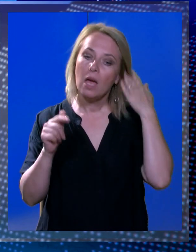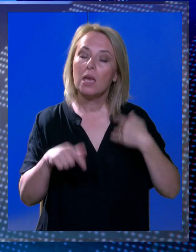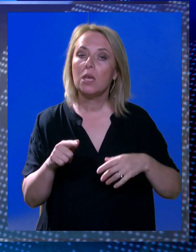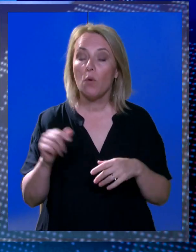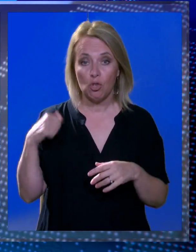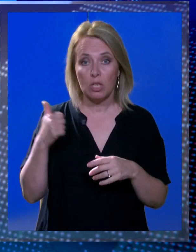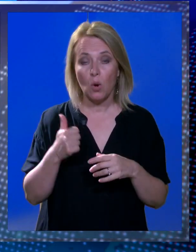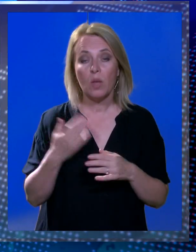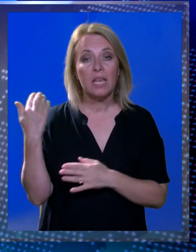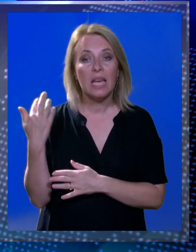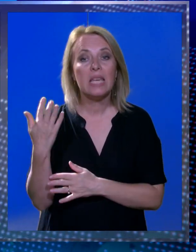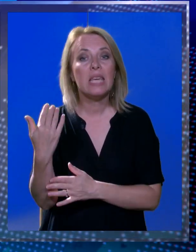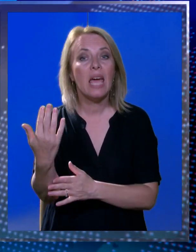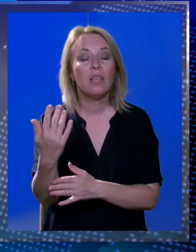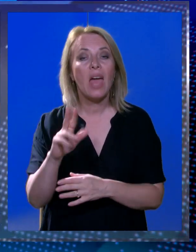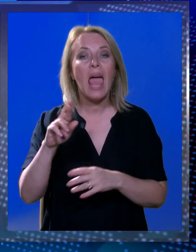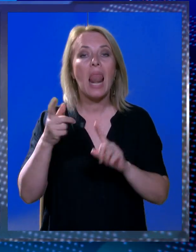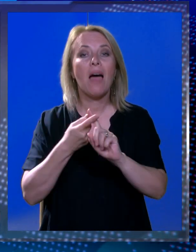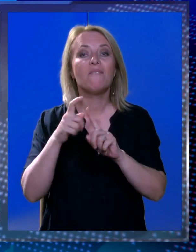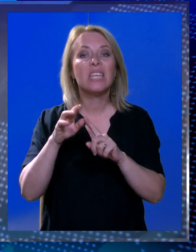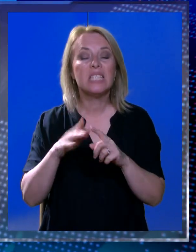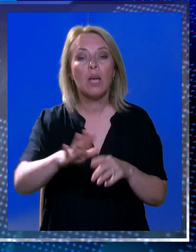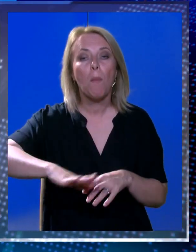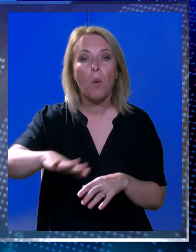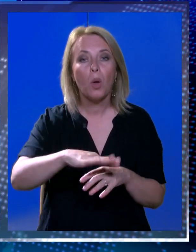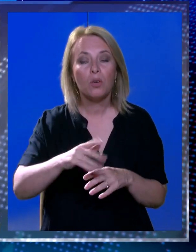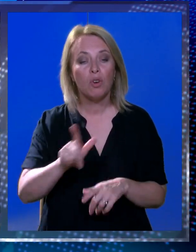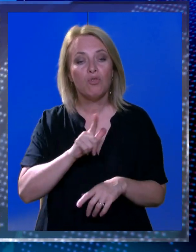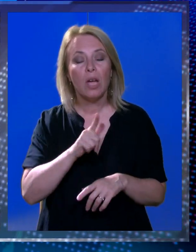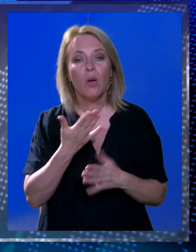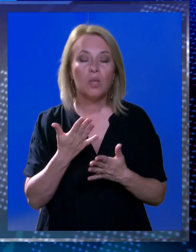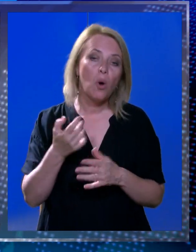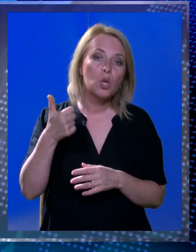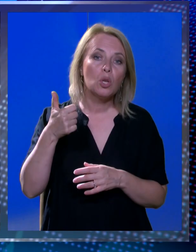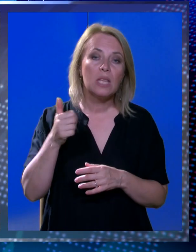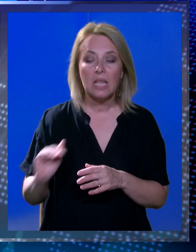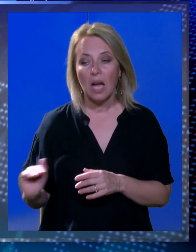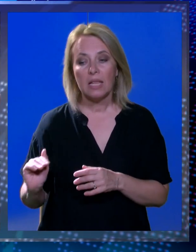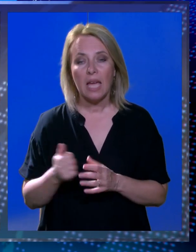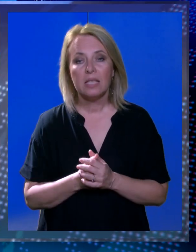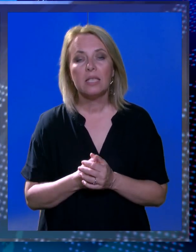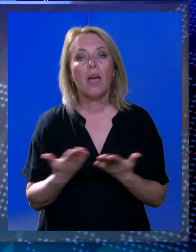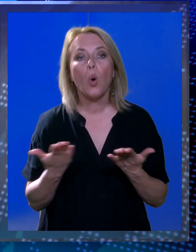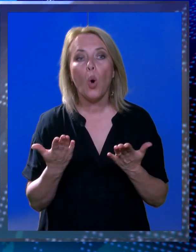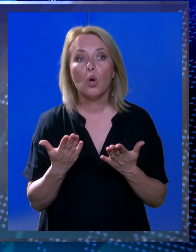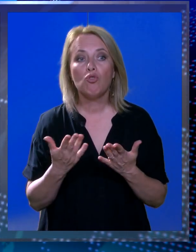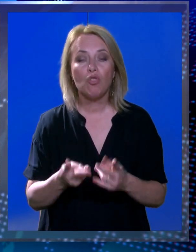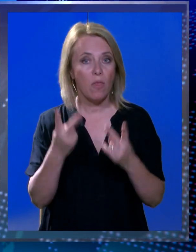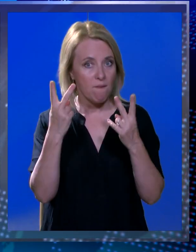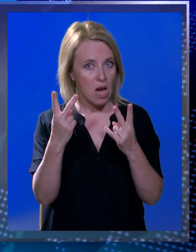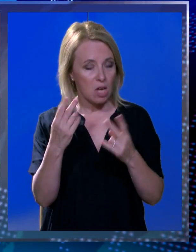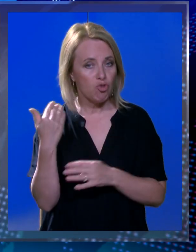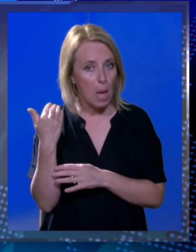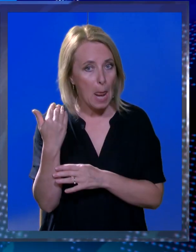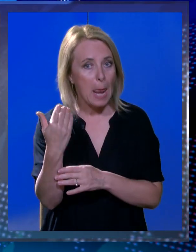I ove će se godine jedriti u Elafijetskom akvatoriju a očekuje se nešto manje od stotinjak mališana koji će na